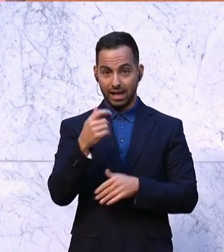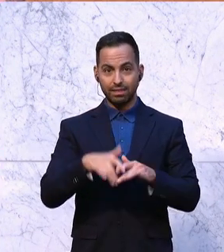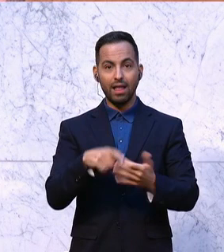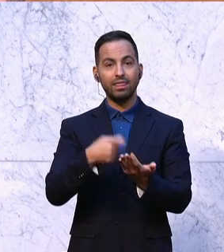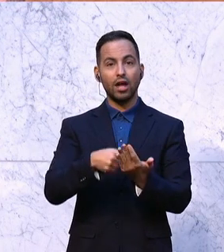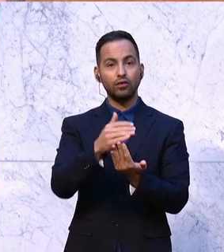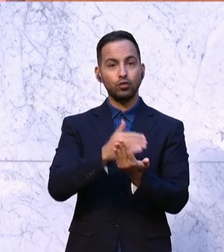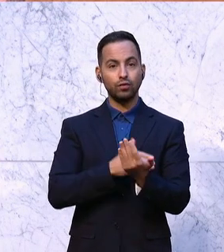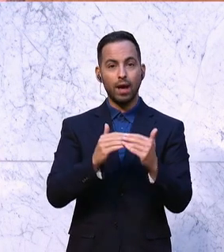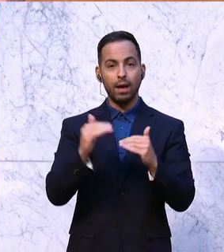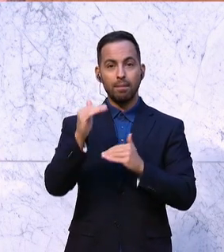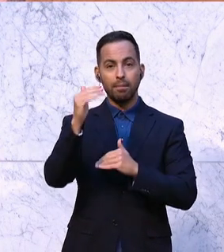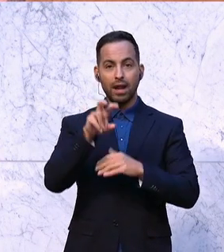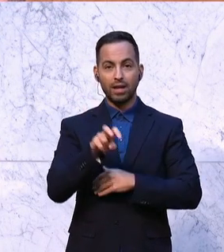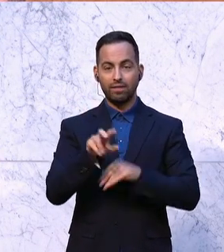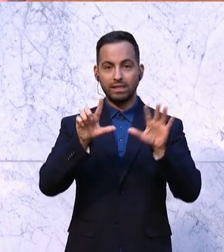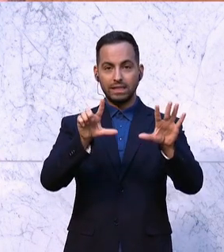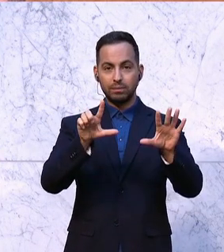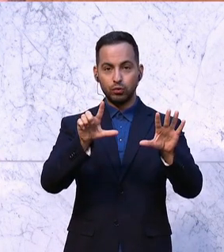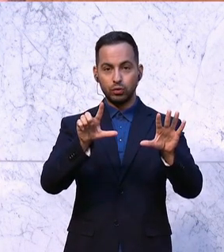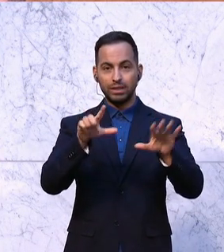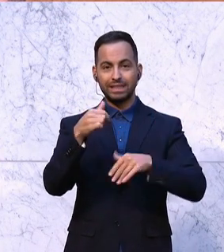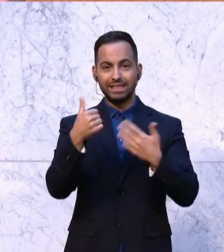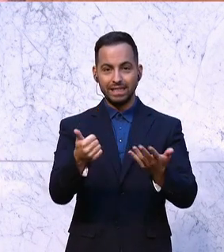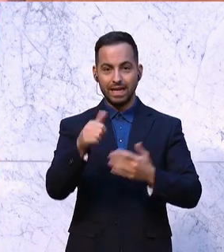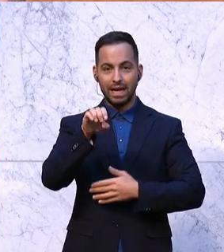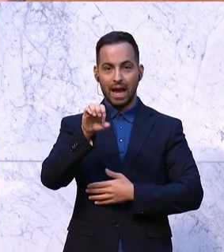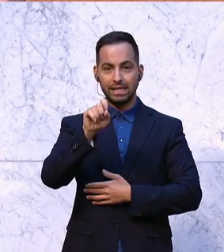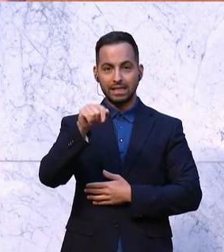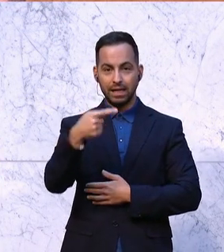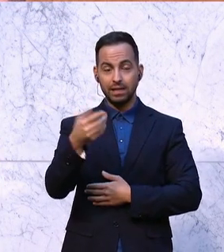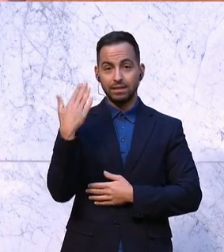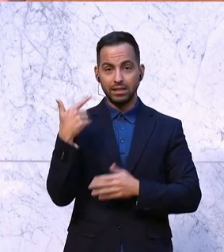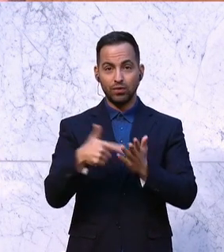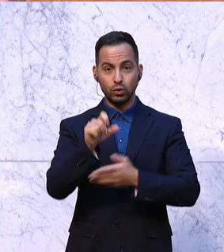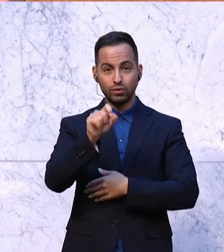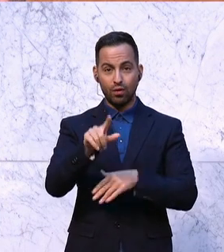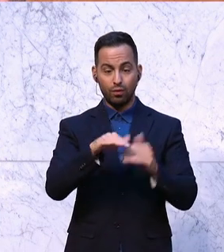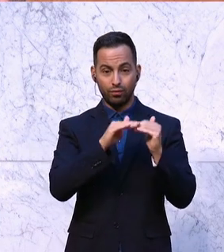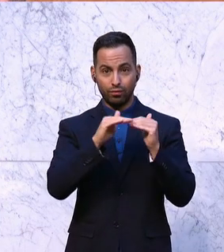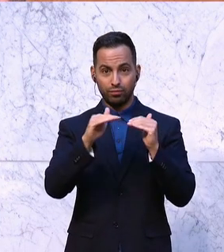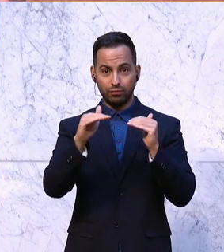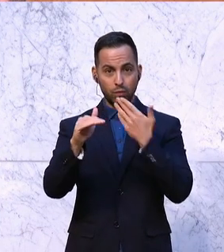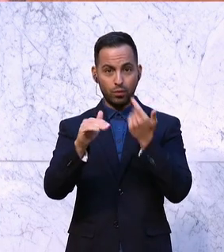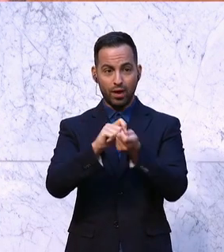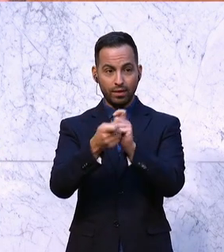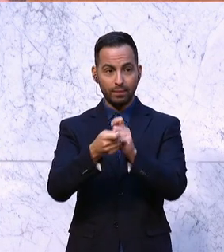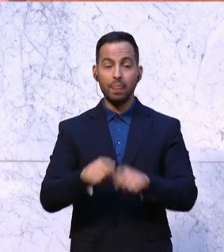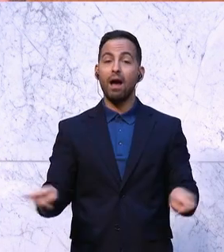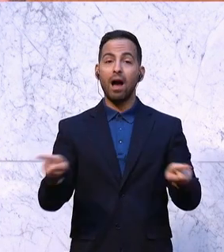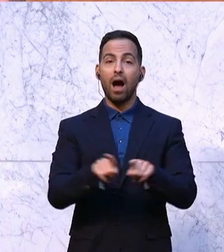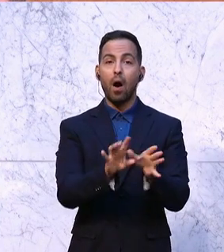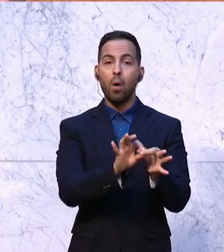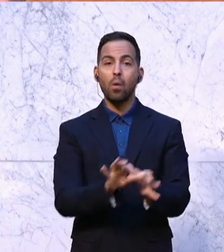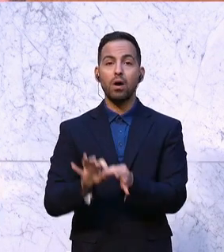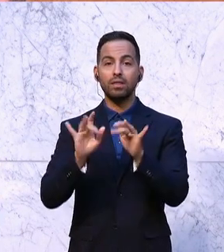Tarifstufen in § 67 ESDG sind seit 2012 unverändert. Im Übrigen